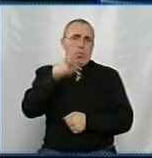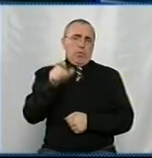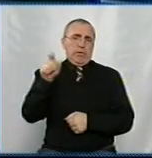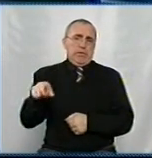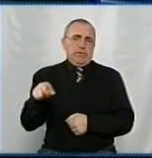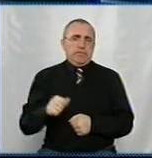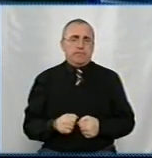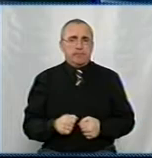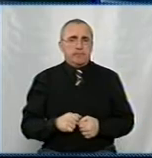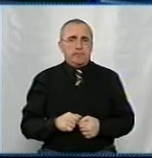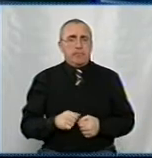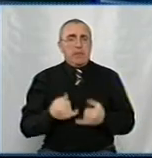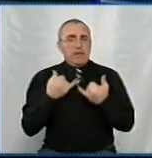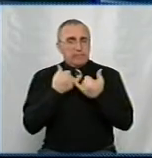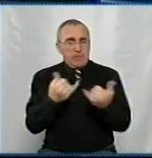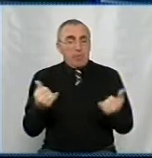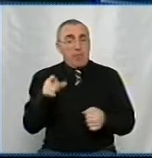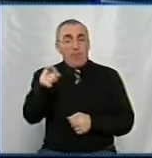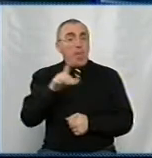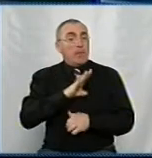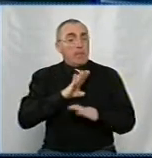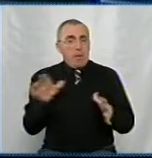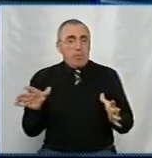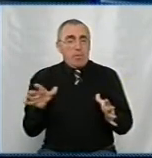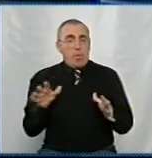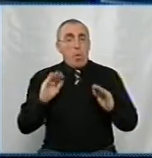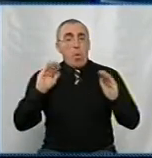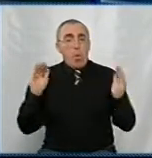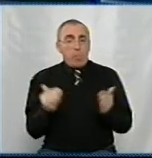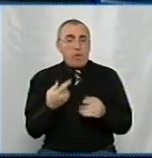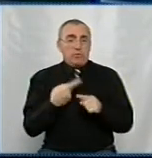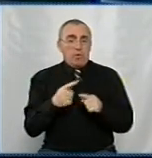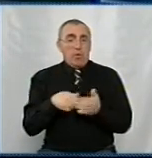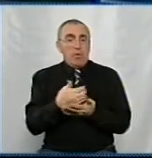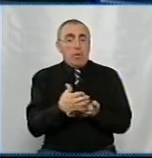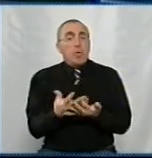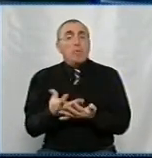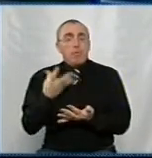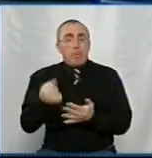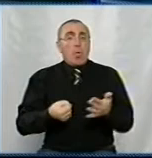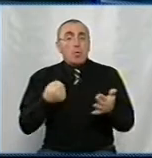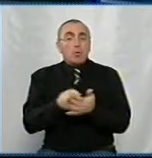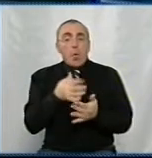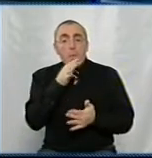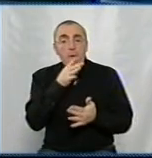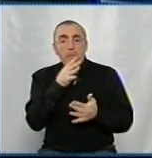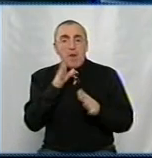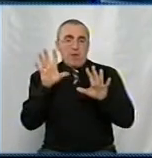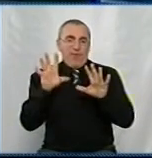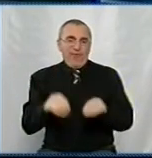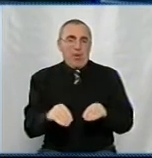забезпечіть їй, щоб вона не була обмежена цією послугою, а щоб сплатила до моменту відключення